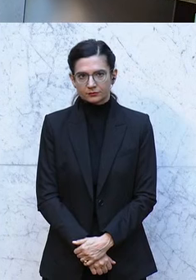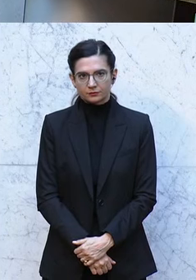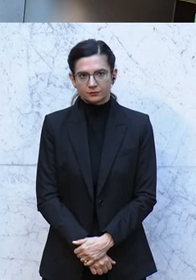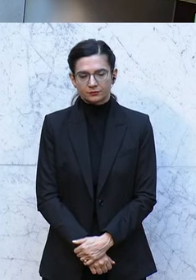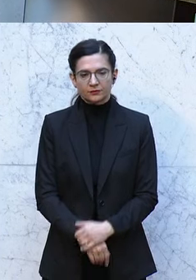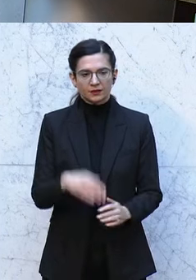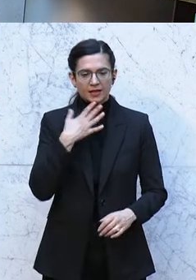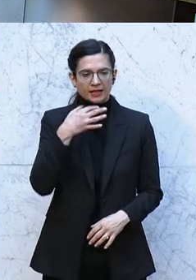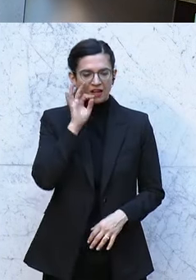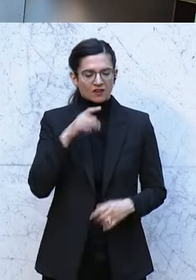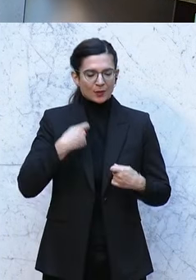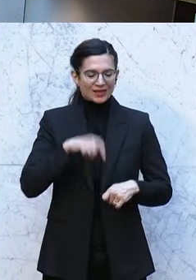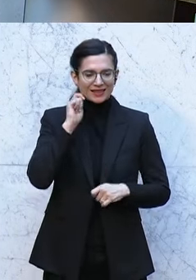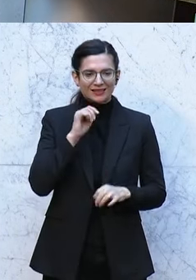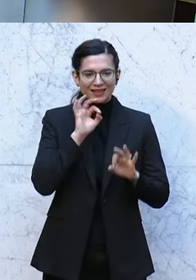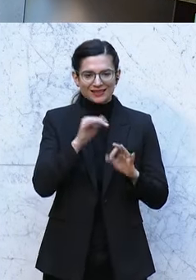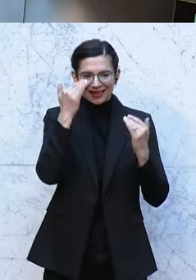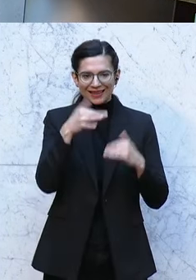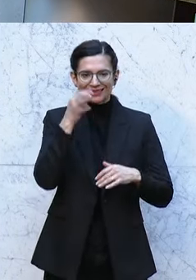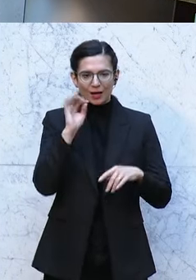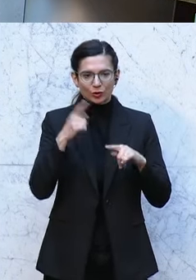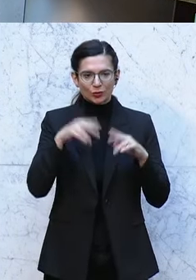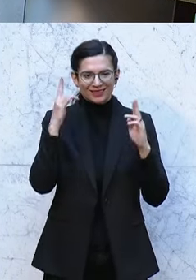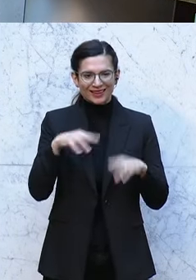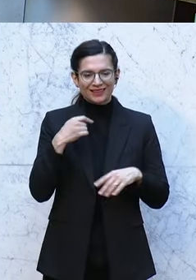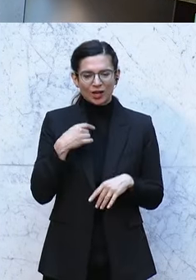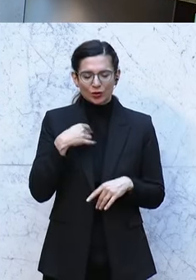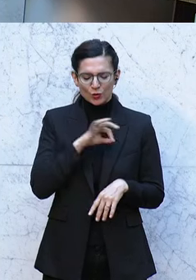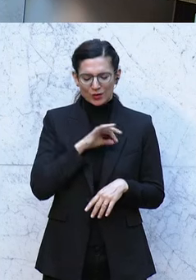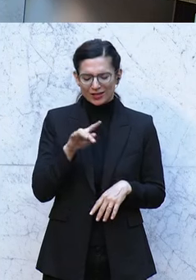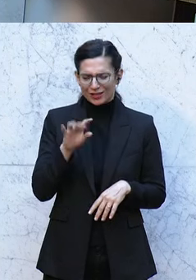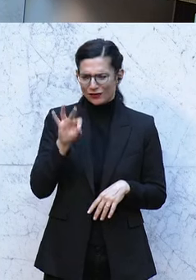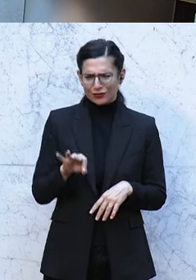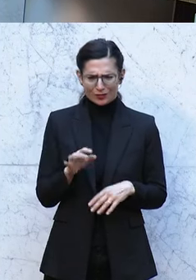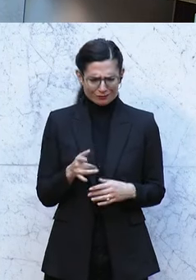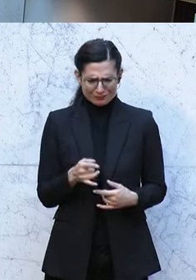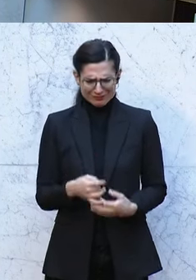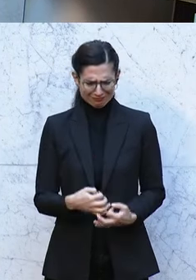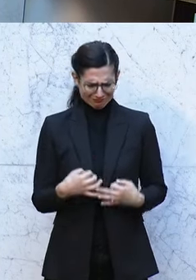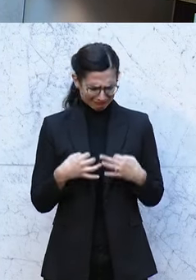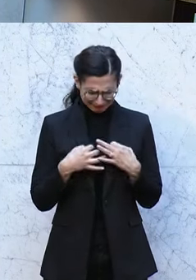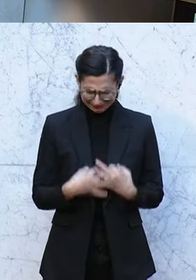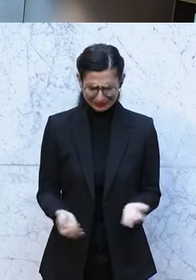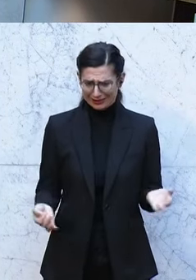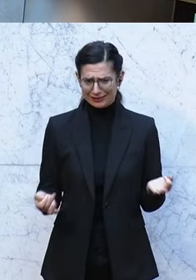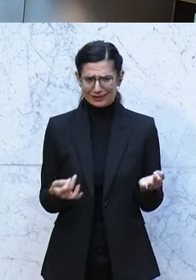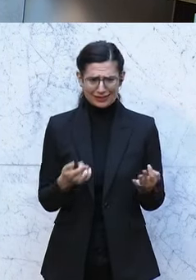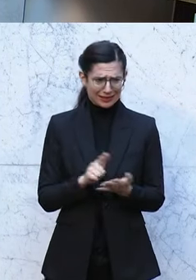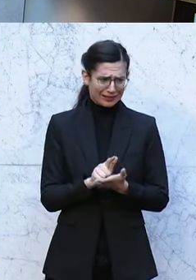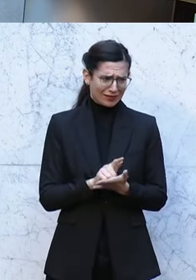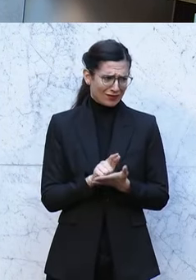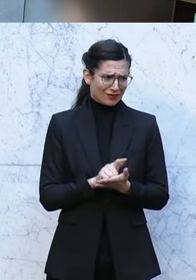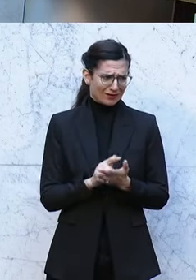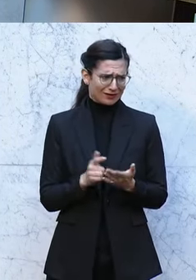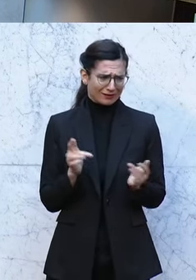Danke, Präsidentin. Meine sehr geehrten Damen und Herren, Kollege Vierlinger, es hat überhaupt nicht irgendjemand irgendwann etwas